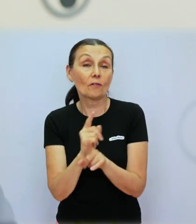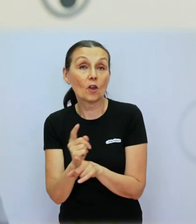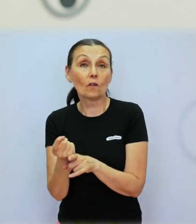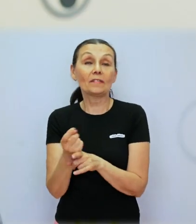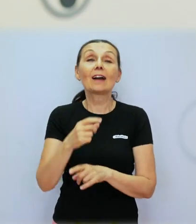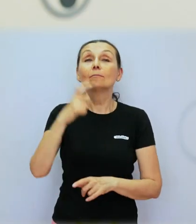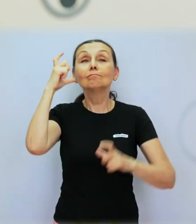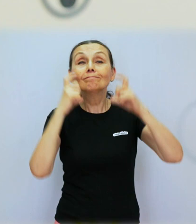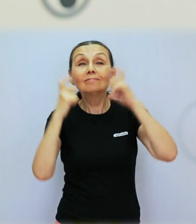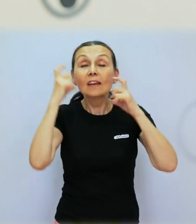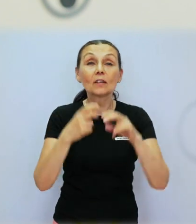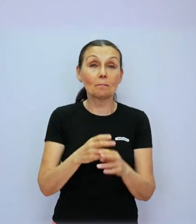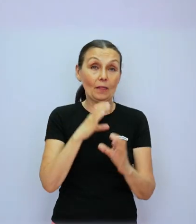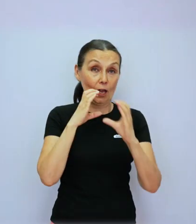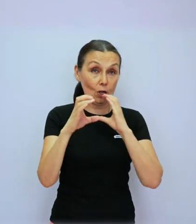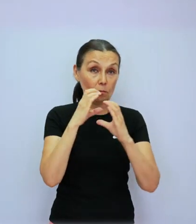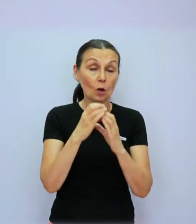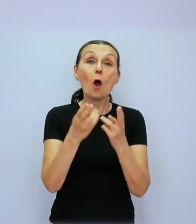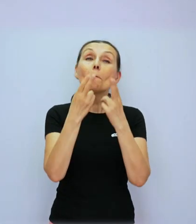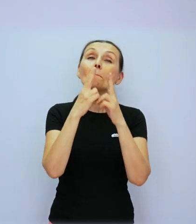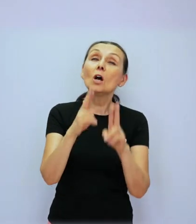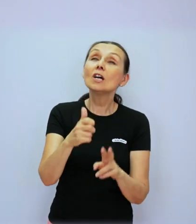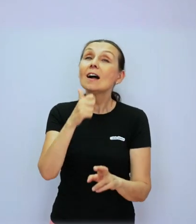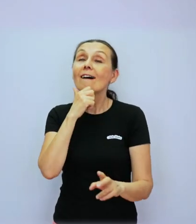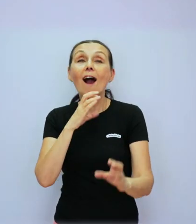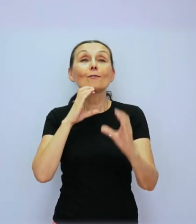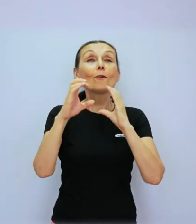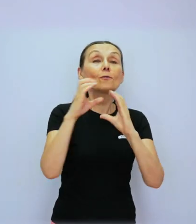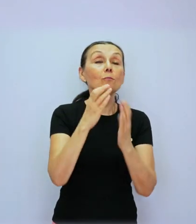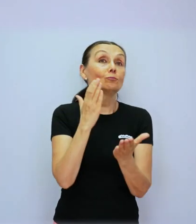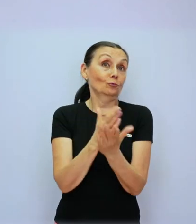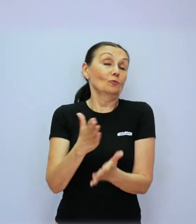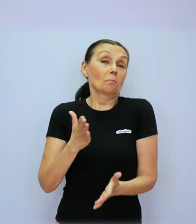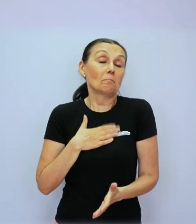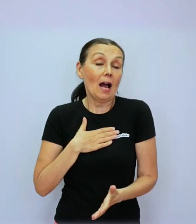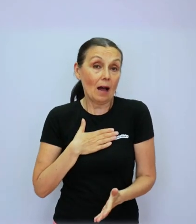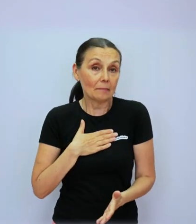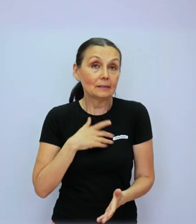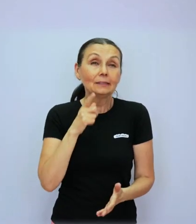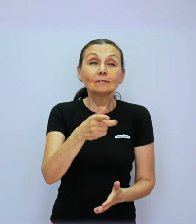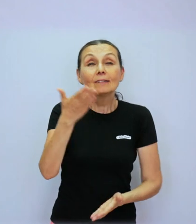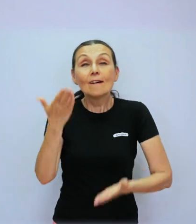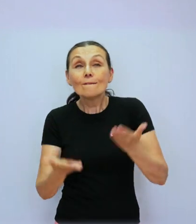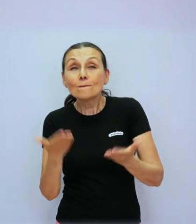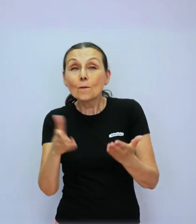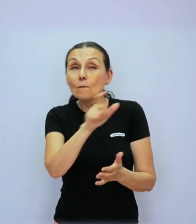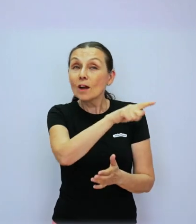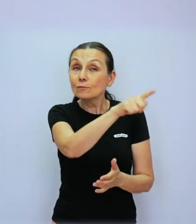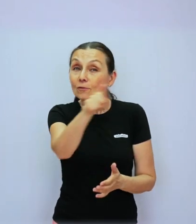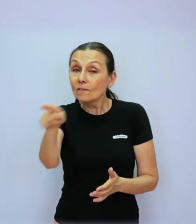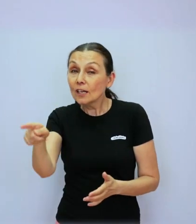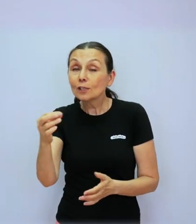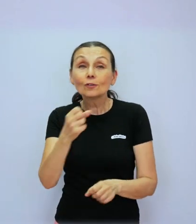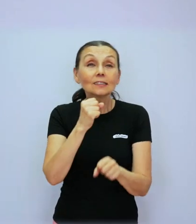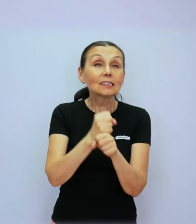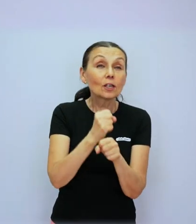neverbálna komunikácia aj špecifika. Možnosti, ako sa dorúzimieť, by teda bolo. Uvažovali ste však niekedy